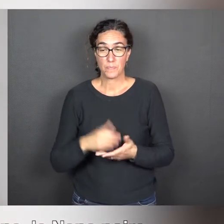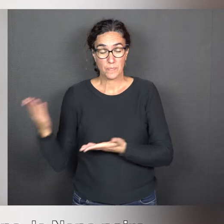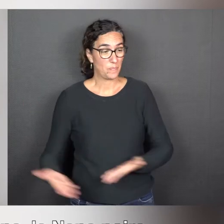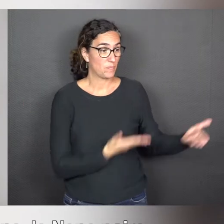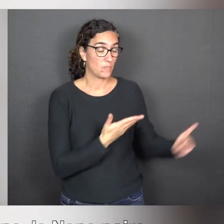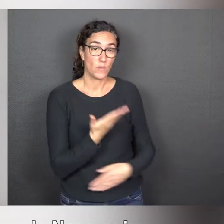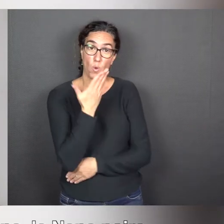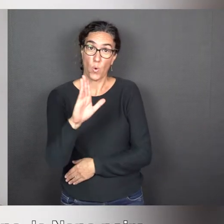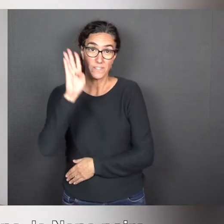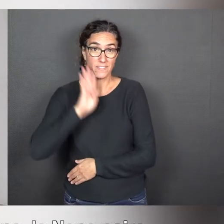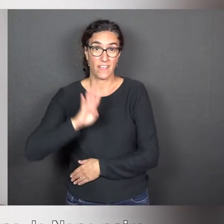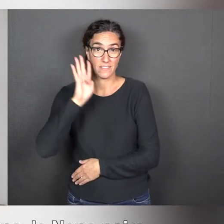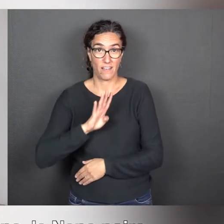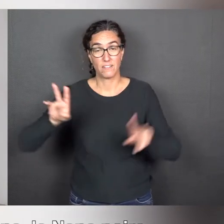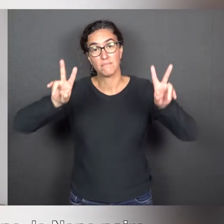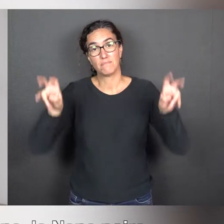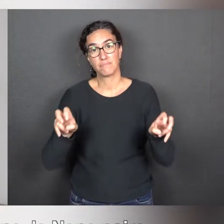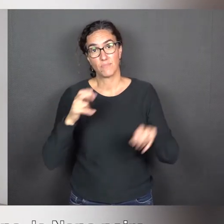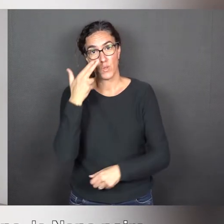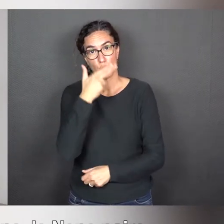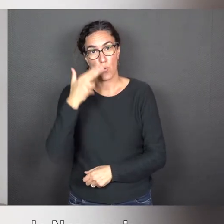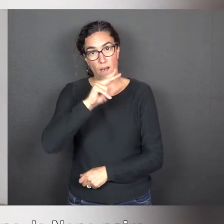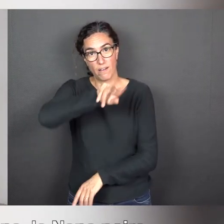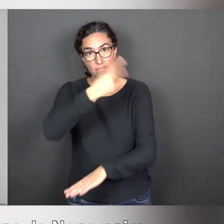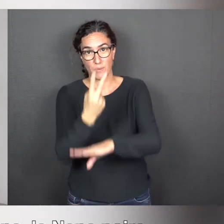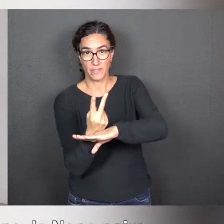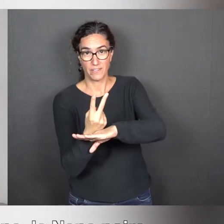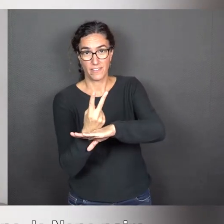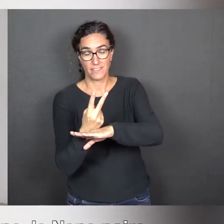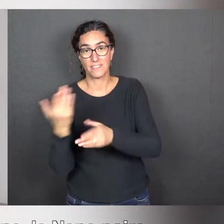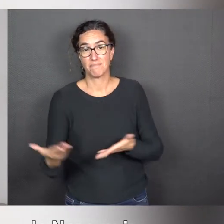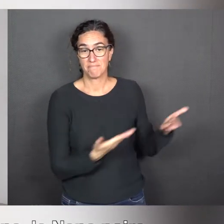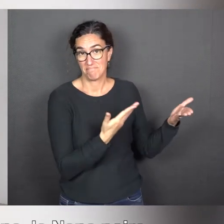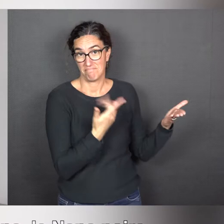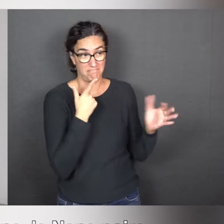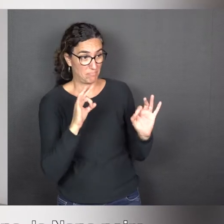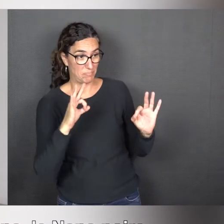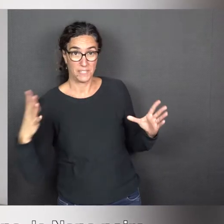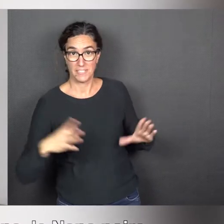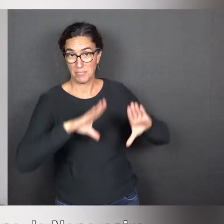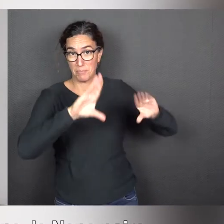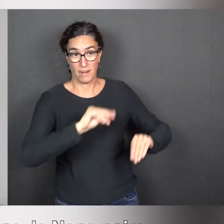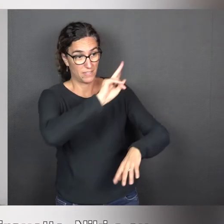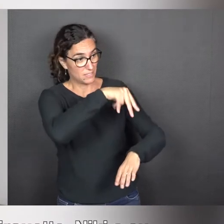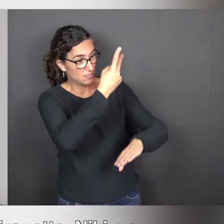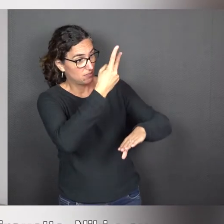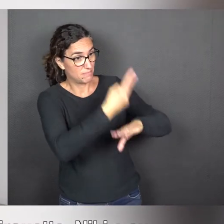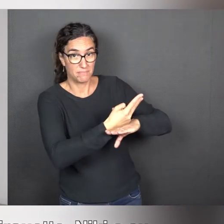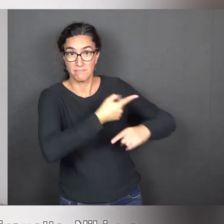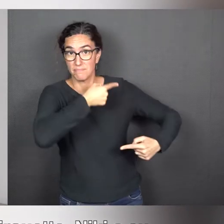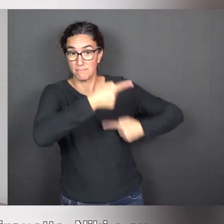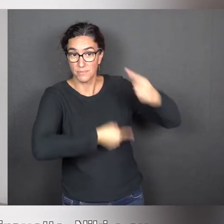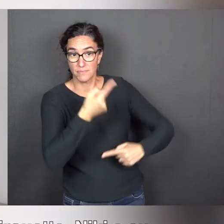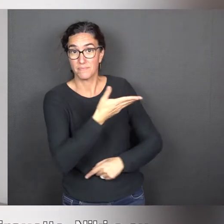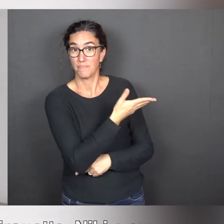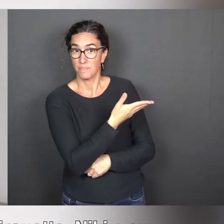à une autre nana, la nana noire upside down qui décrit en fait la figure de cette nana qui est en train de